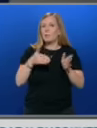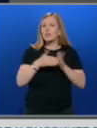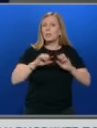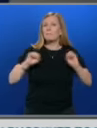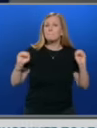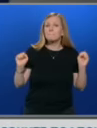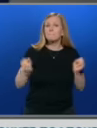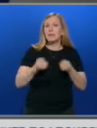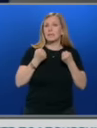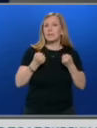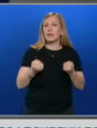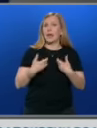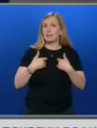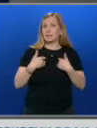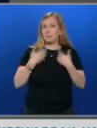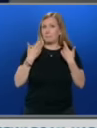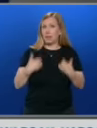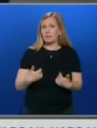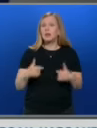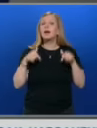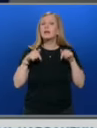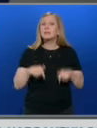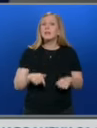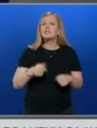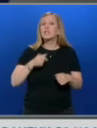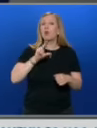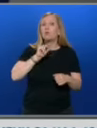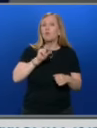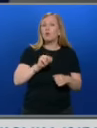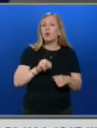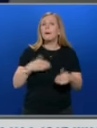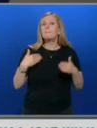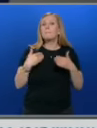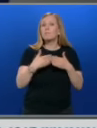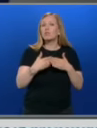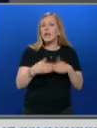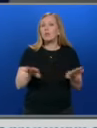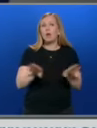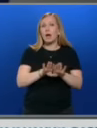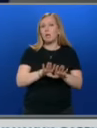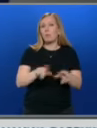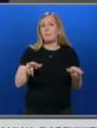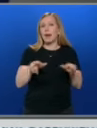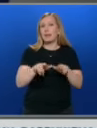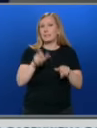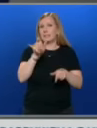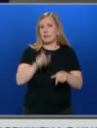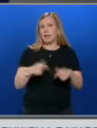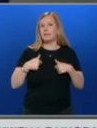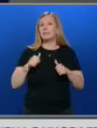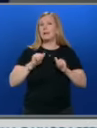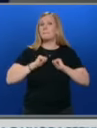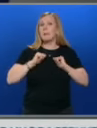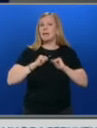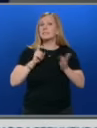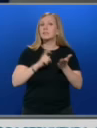брутална реакция към мен. Днес говоря последно като магистрат, като спазих закона след 30